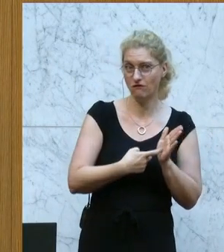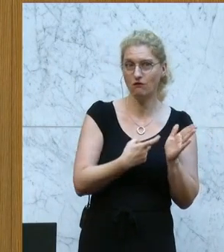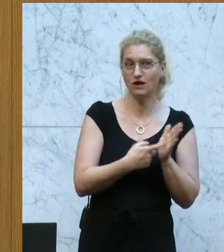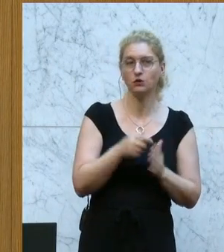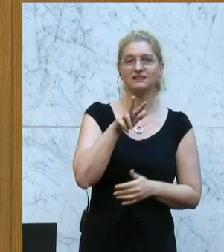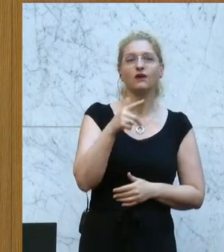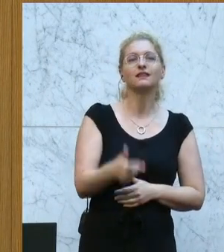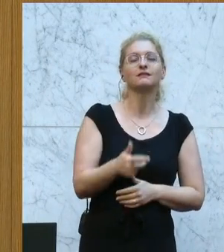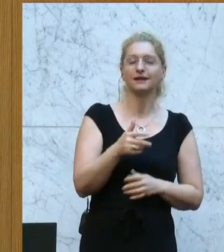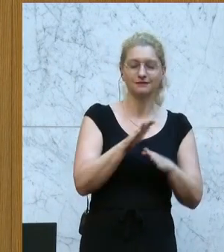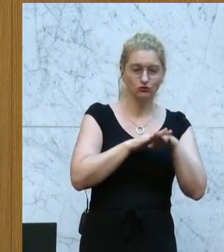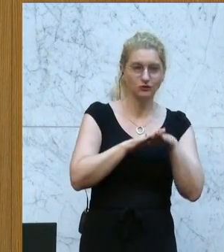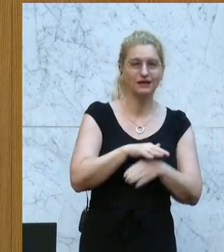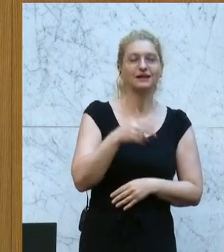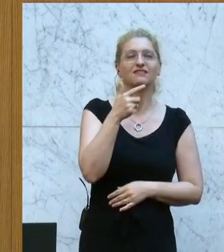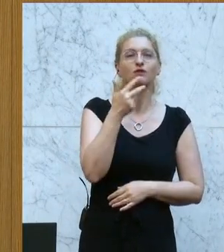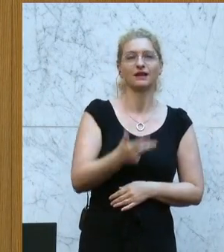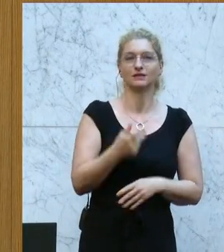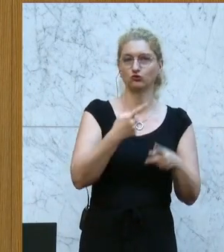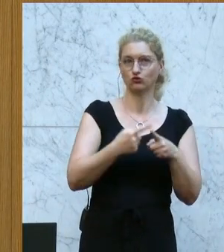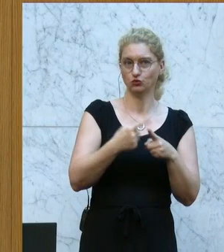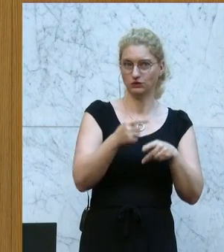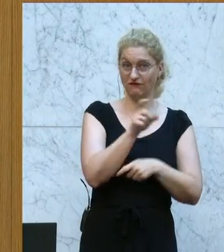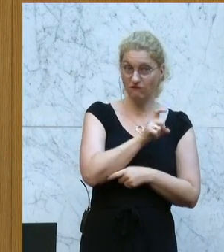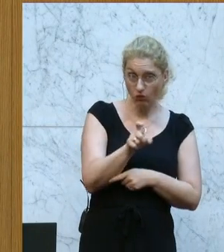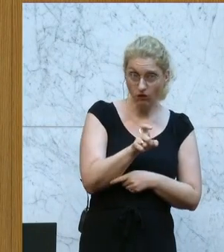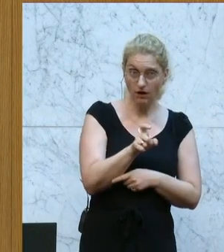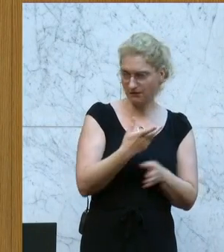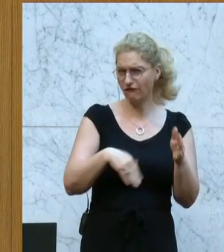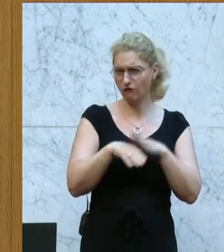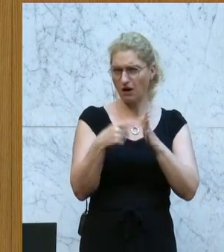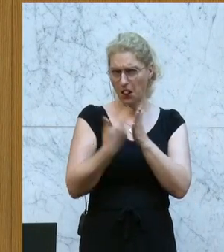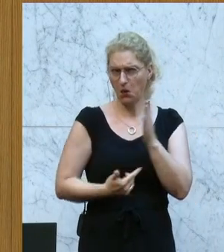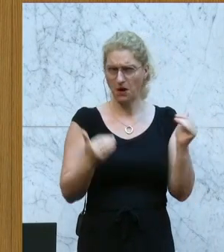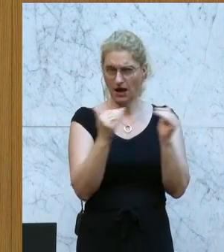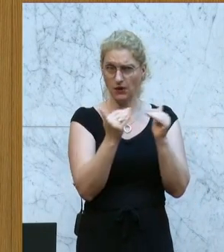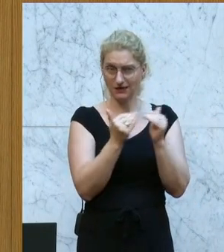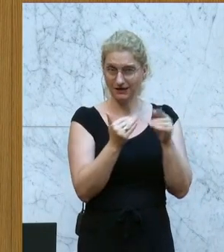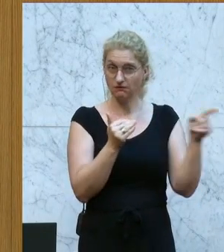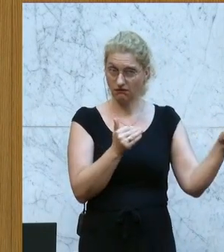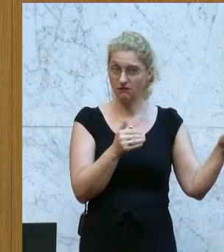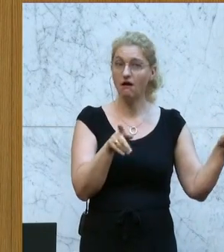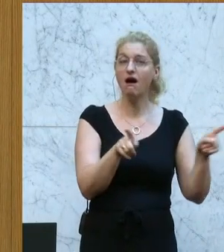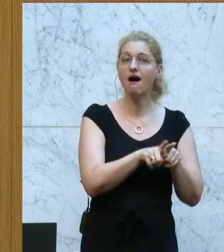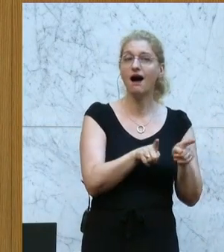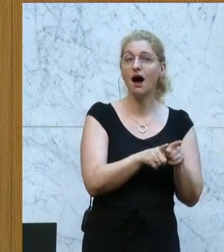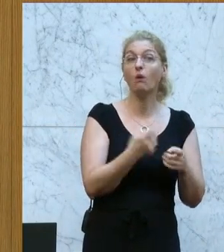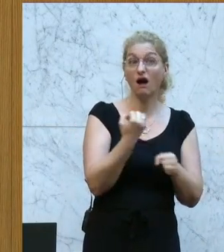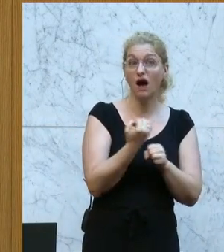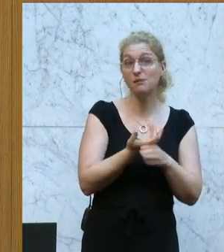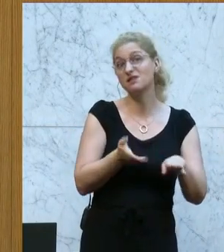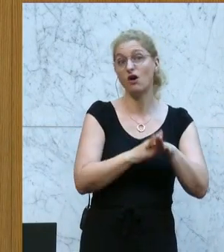32-Stunden-Woche bei vollem Lohnausgleich eigentlich über diesen Weg würde man auch die Arbeit verteuern.